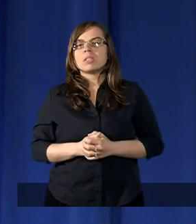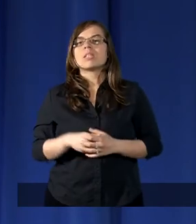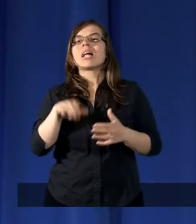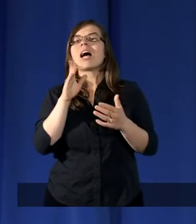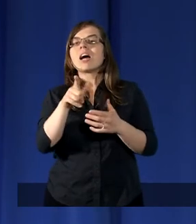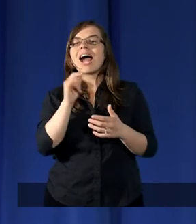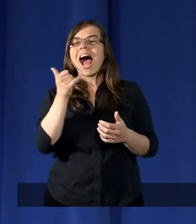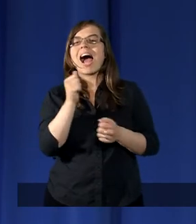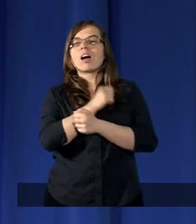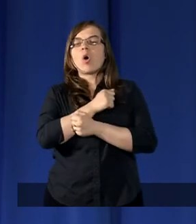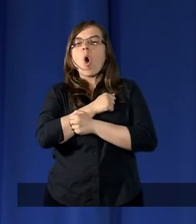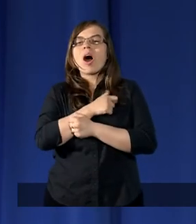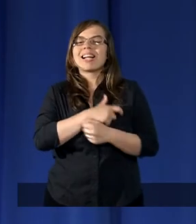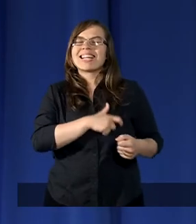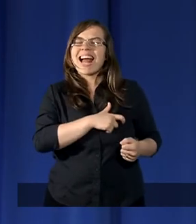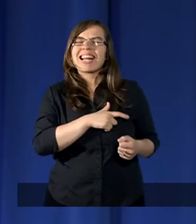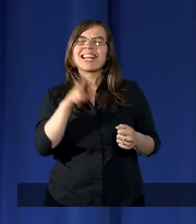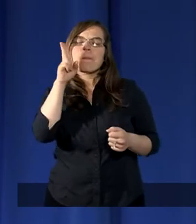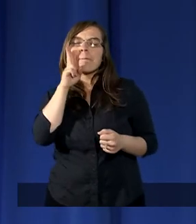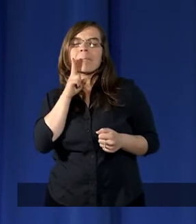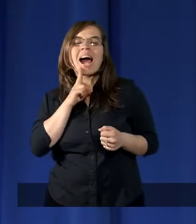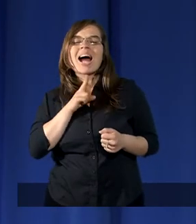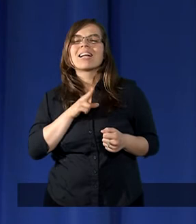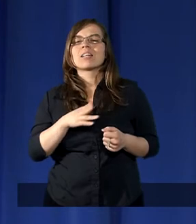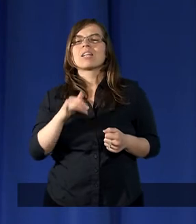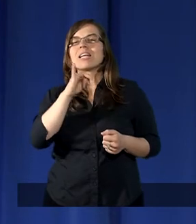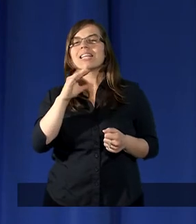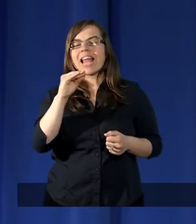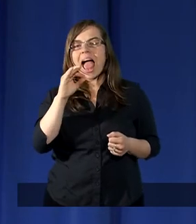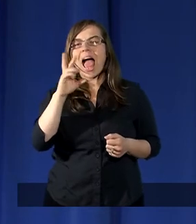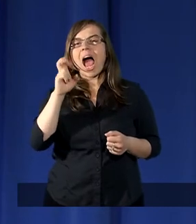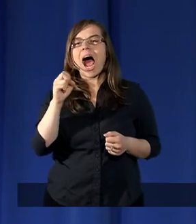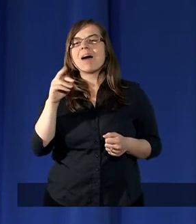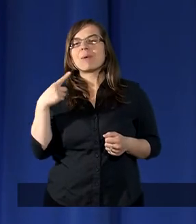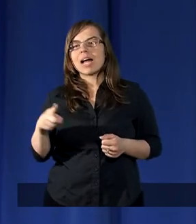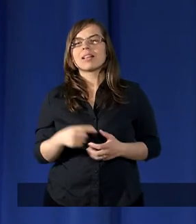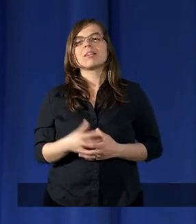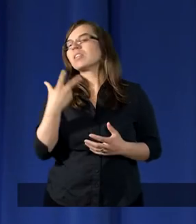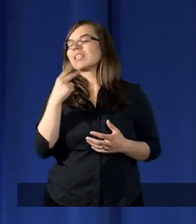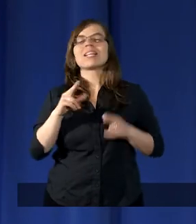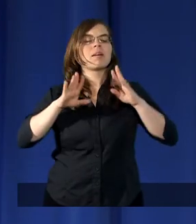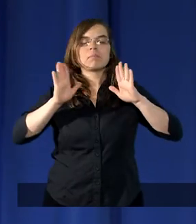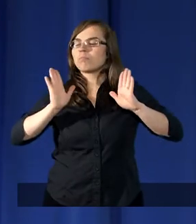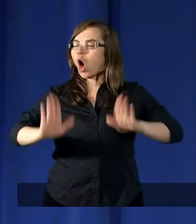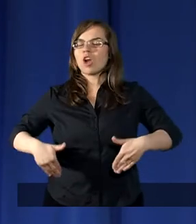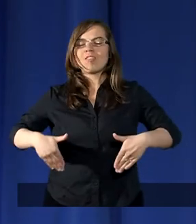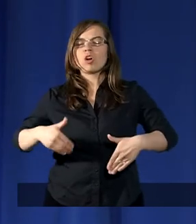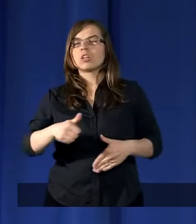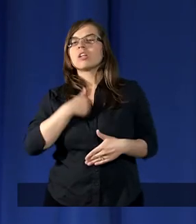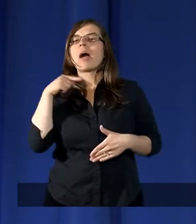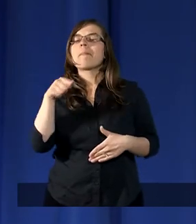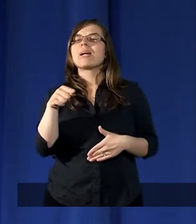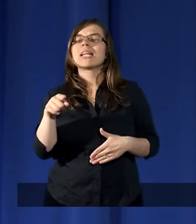Tylko kochające serce matki, Jochabet, nie zezwoliła na to,